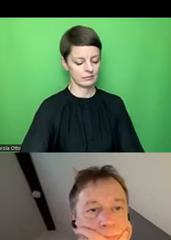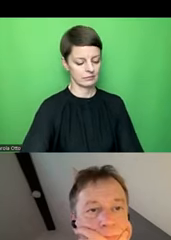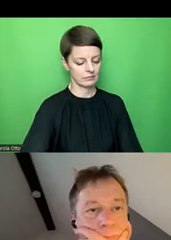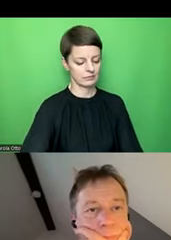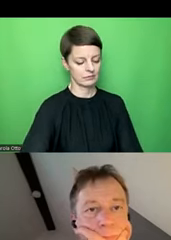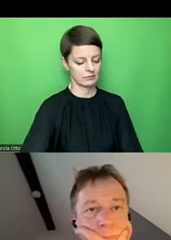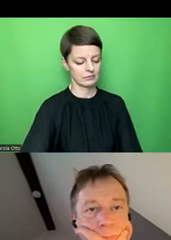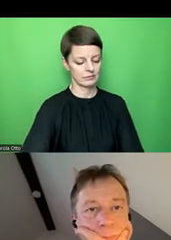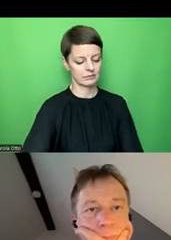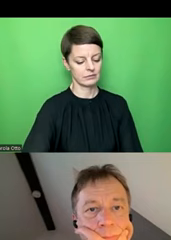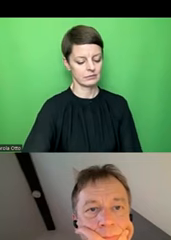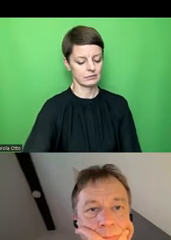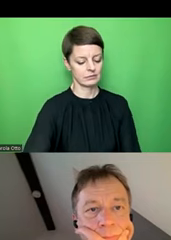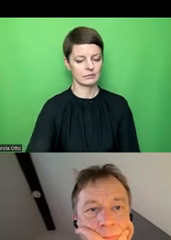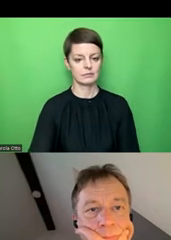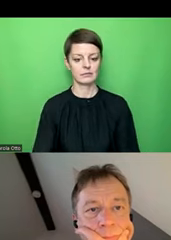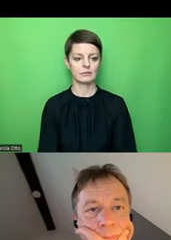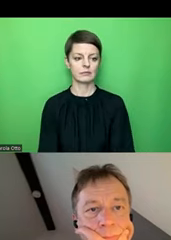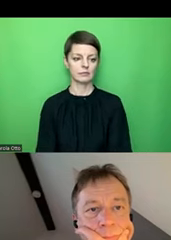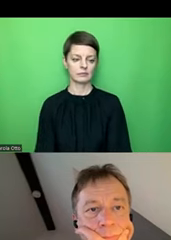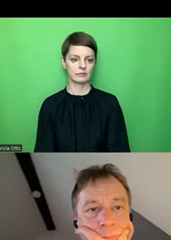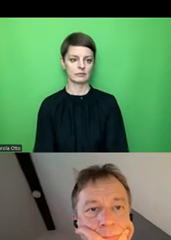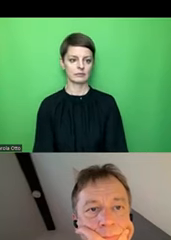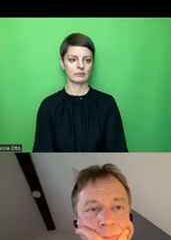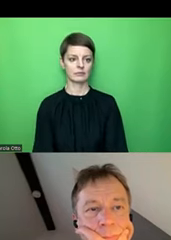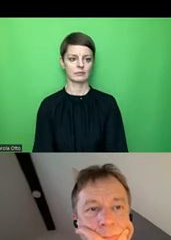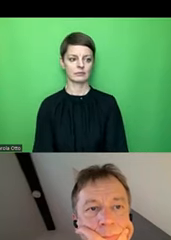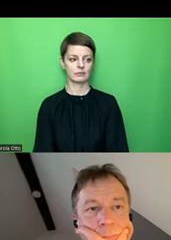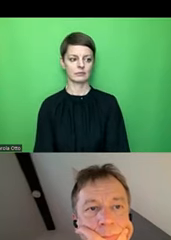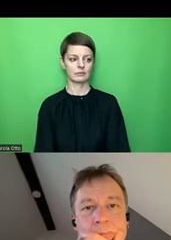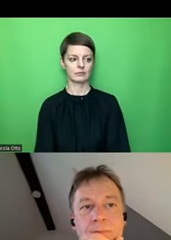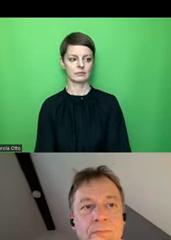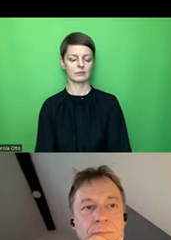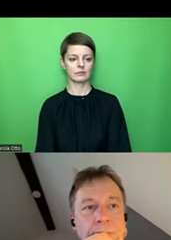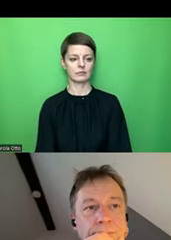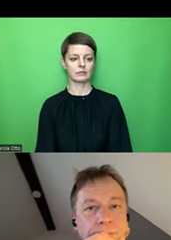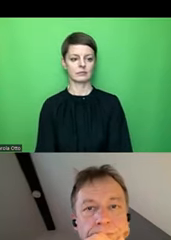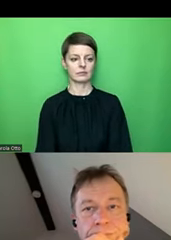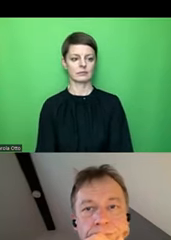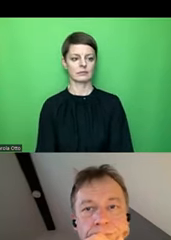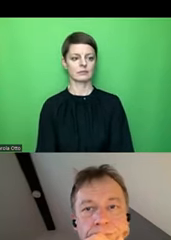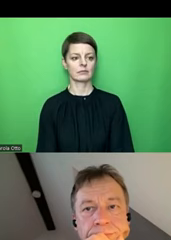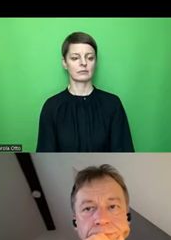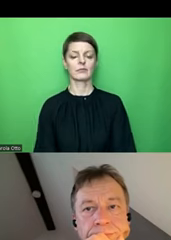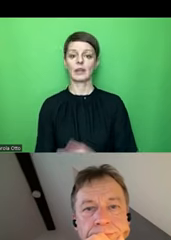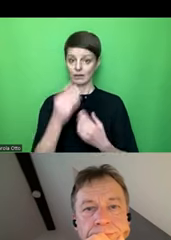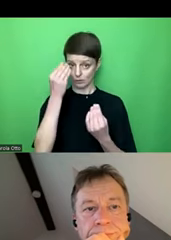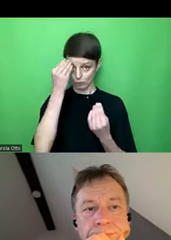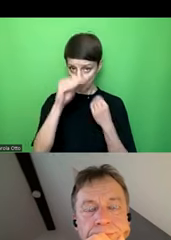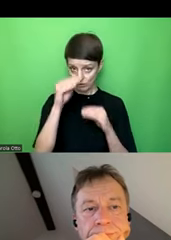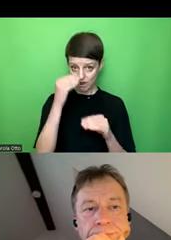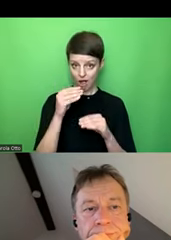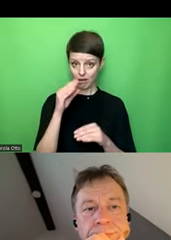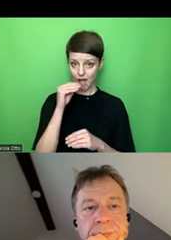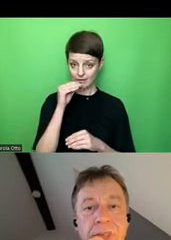Gut, kommt jetzt gerade nicht, vielleicht fragen wir dann einfach, also gehen wir vielleicht weiter, können Kommentare angesagt